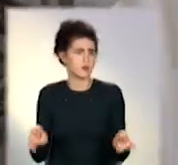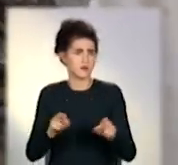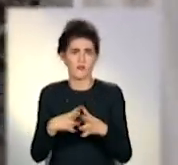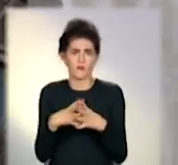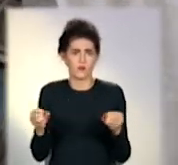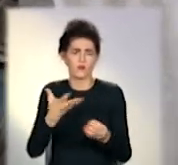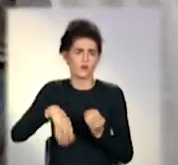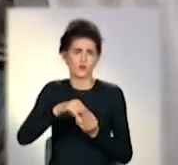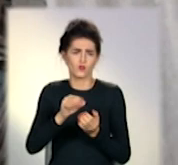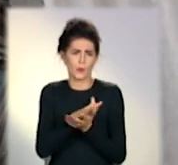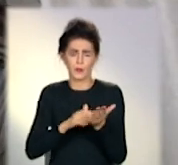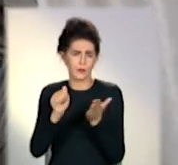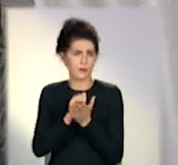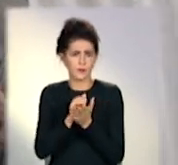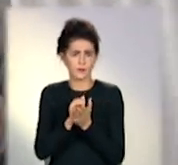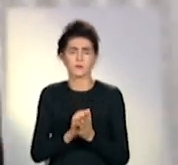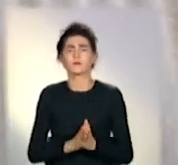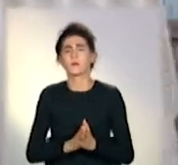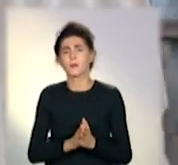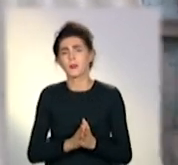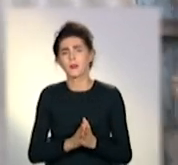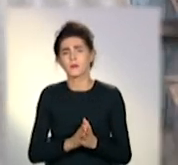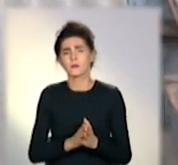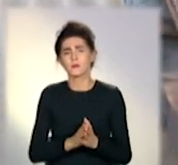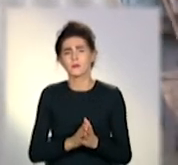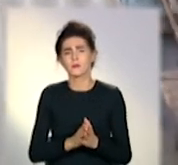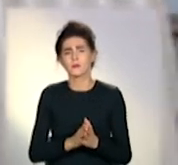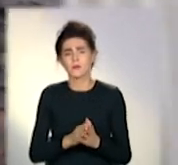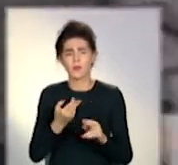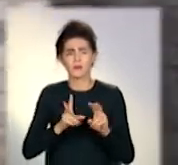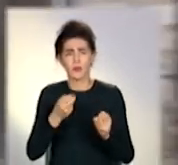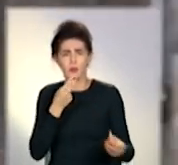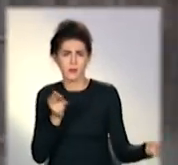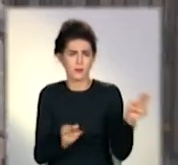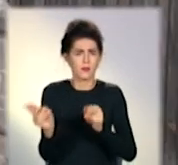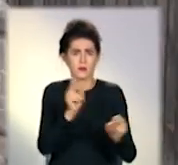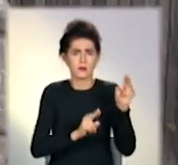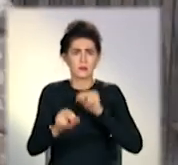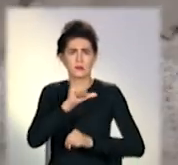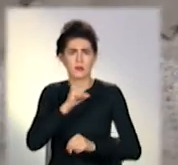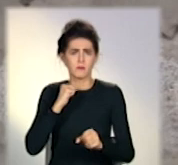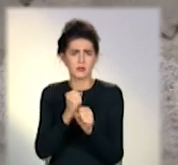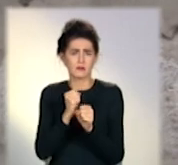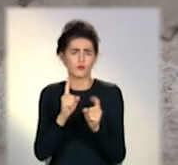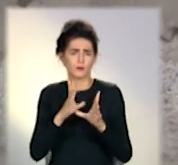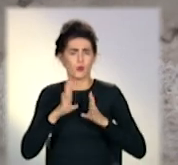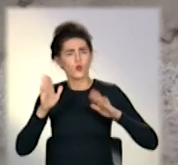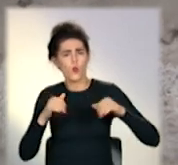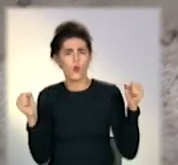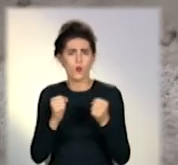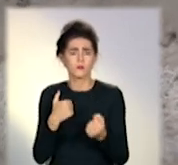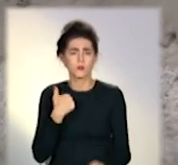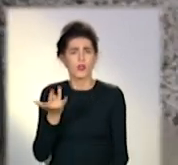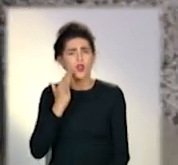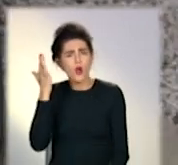залишилось. Тому зараз робимо шіпері. згорі, який був, з кусків пітаємося щось залатати, щоб дождів. Надежди слабі,